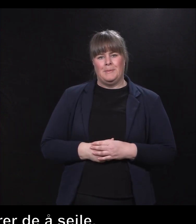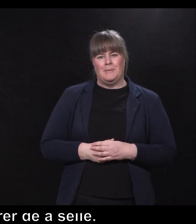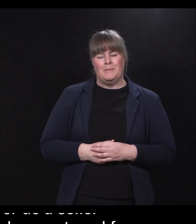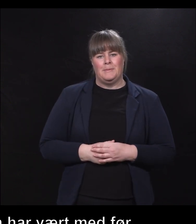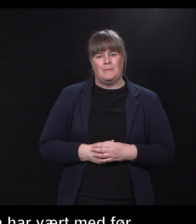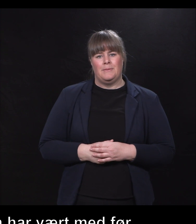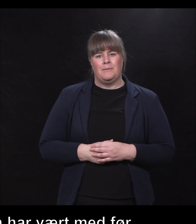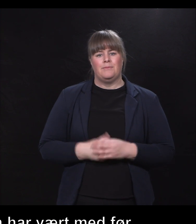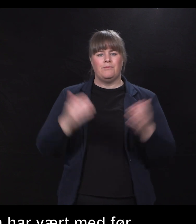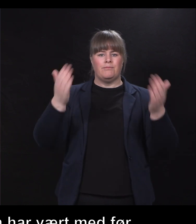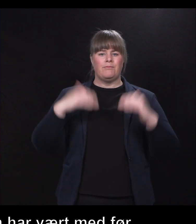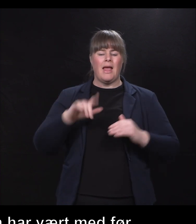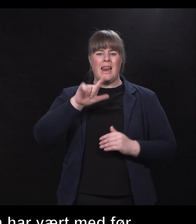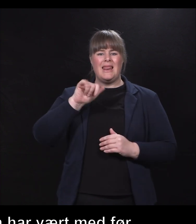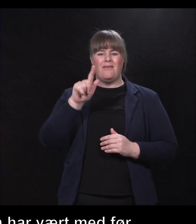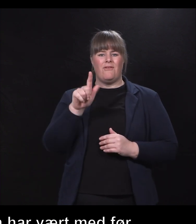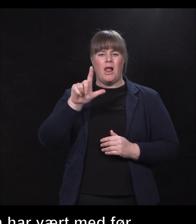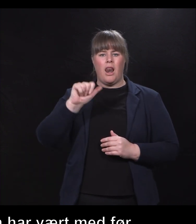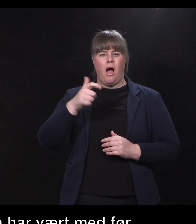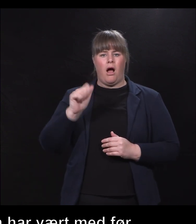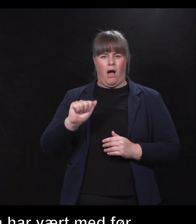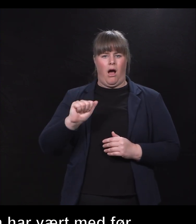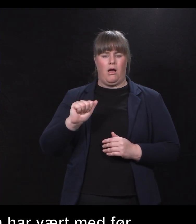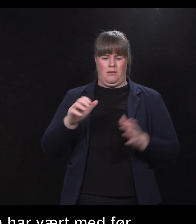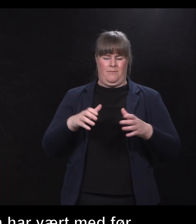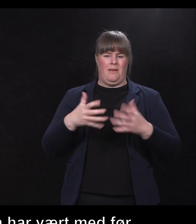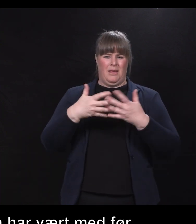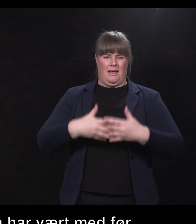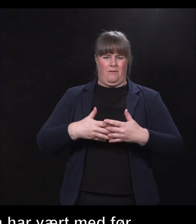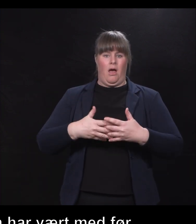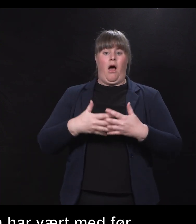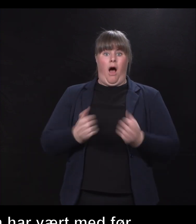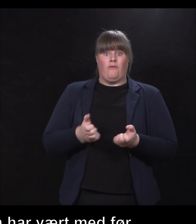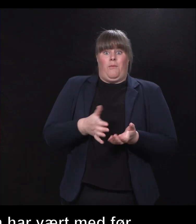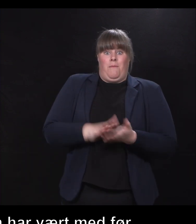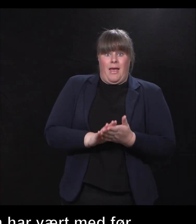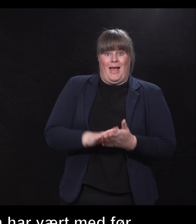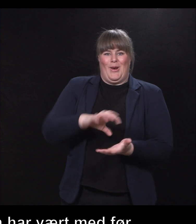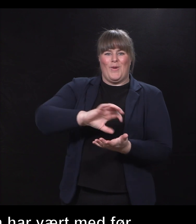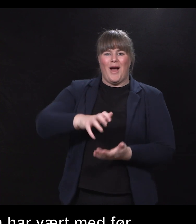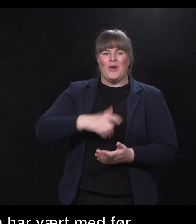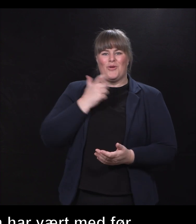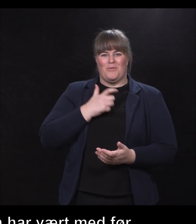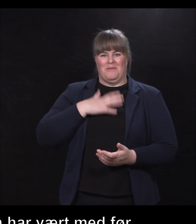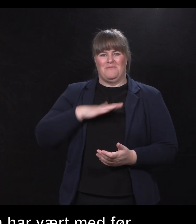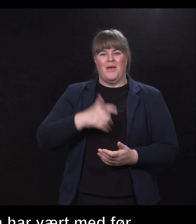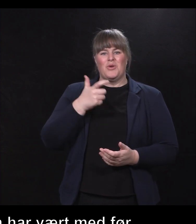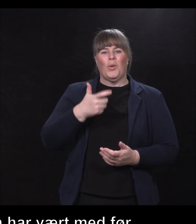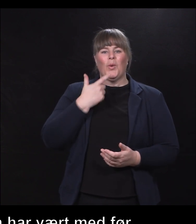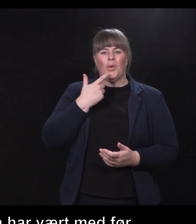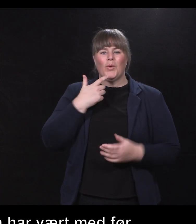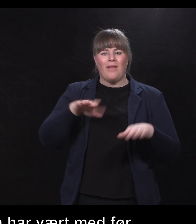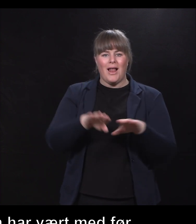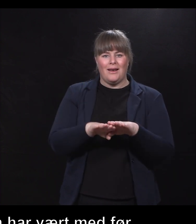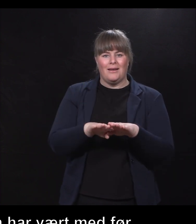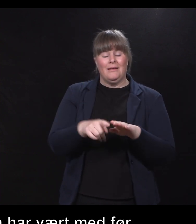LIF Laga er en bedrift av både lokale ungdommer av og med lokale ungdommer fra Grorudalen, som lager